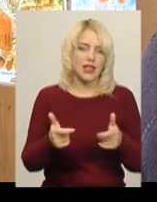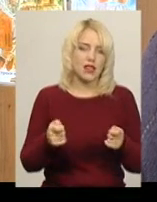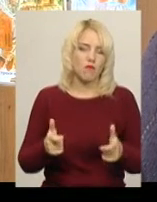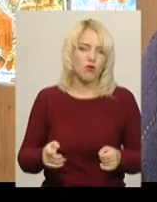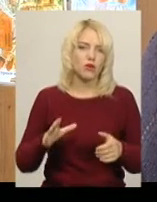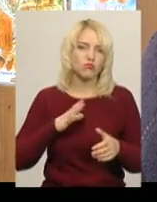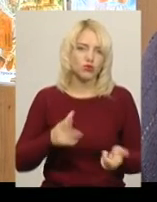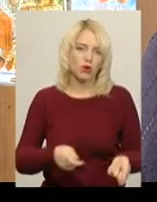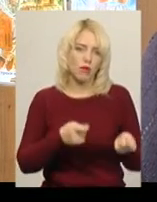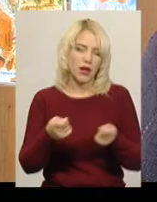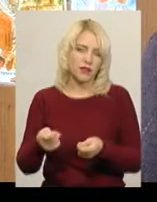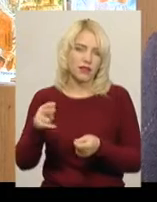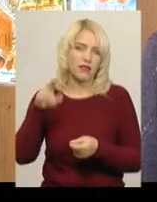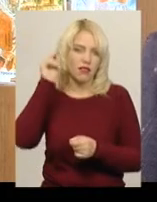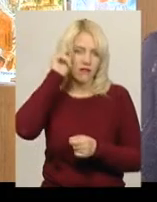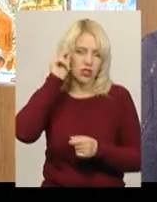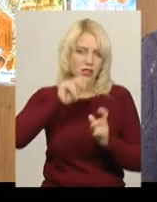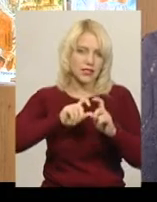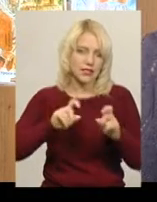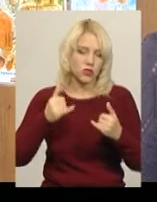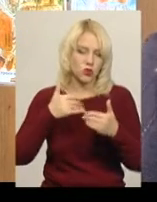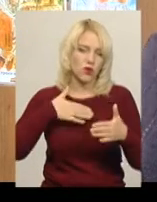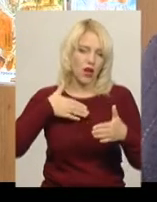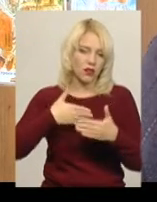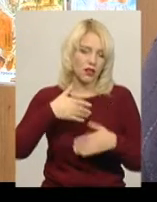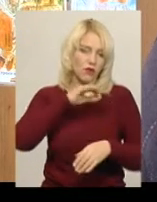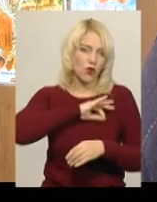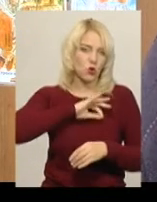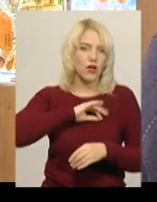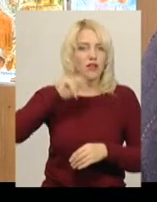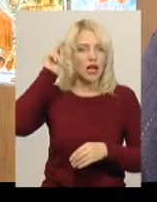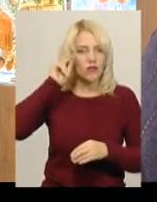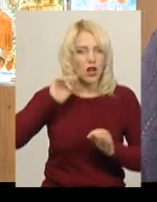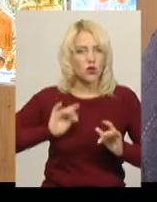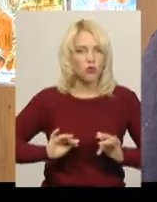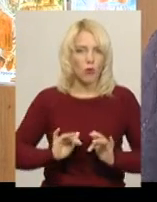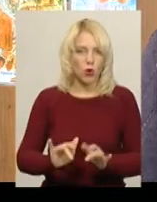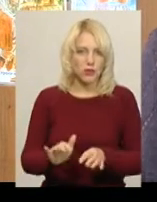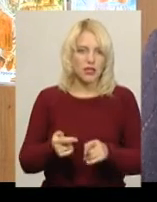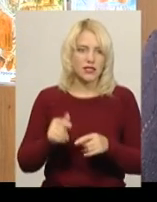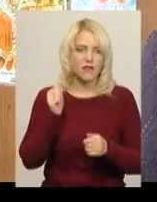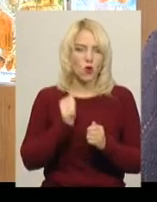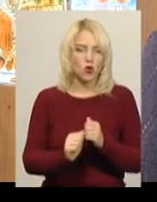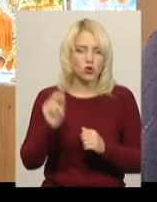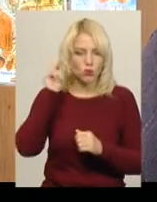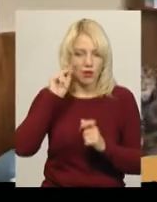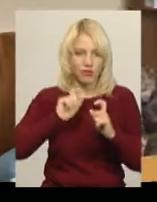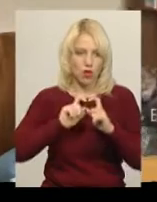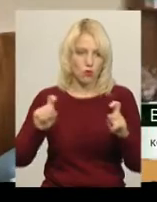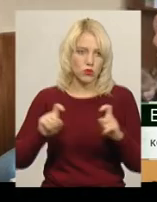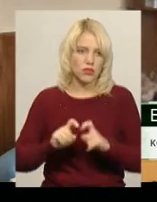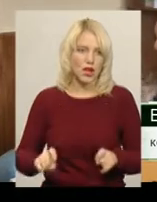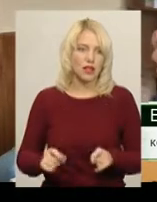навчальних закладів безпосередньо Сьогодні вони активно вже використовуються в навчальному процесі в кожному навчальному закладі